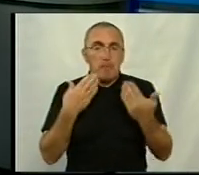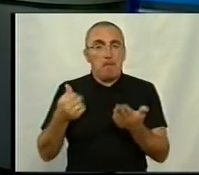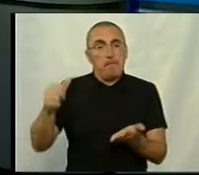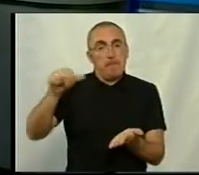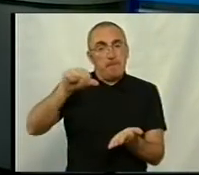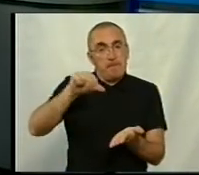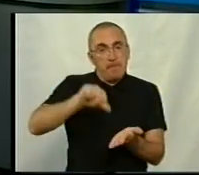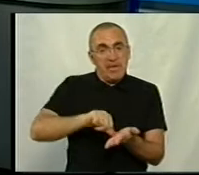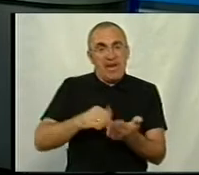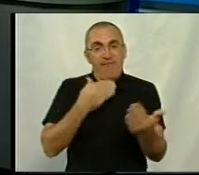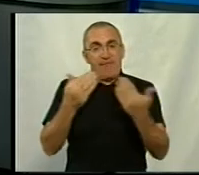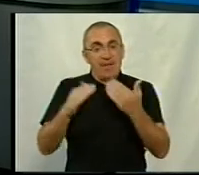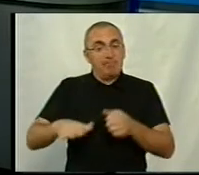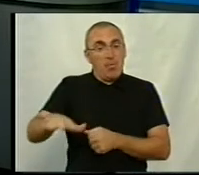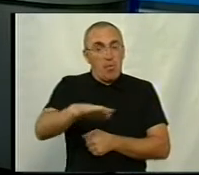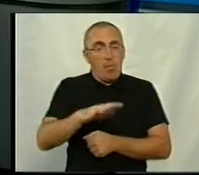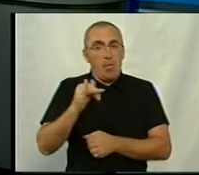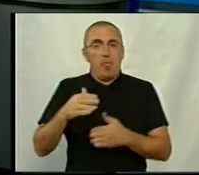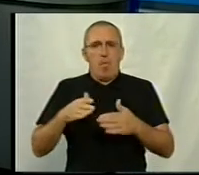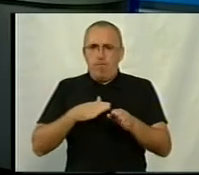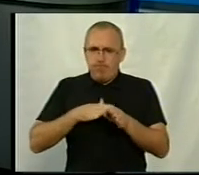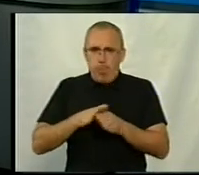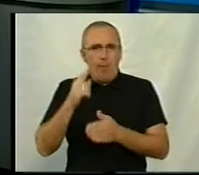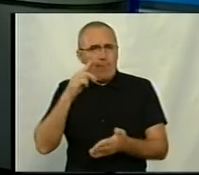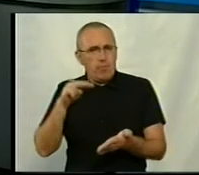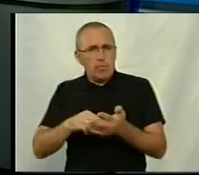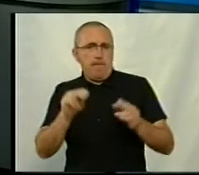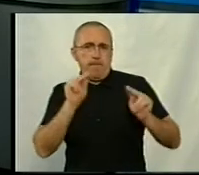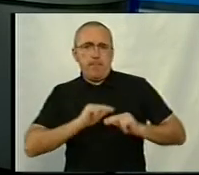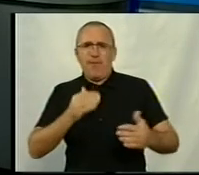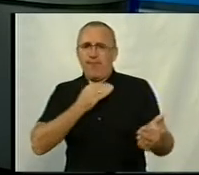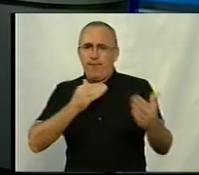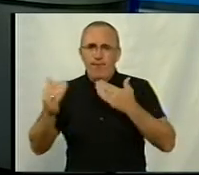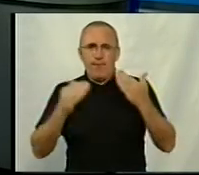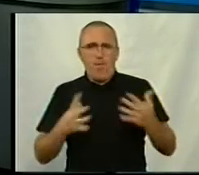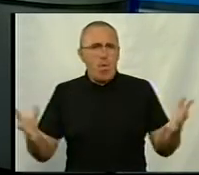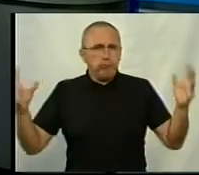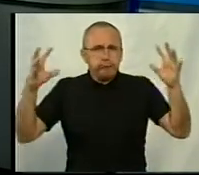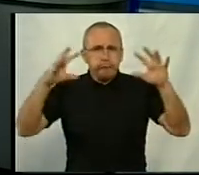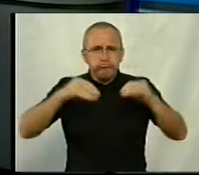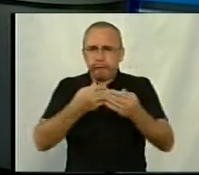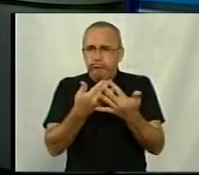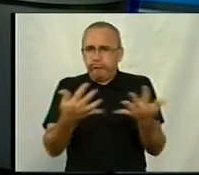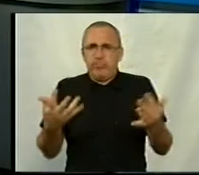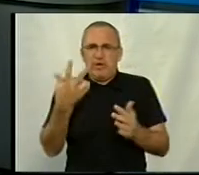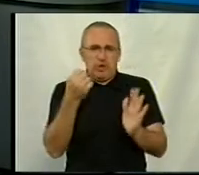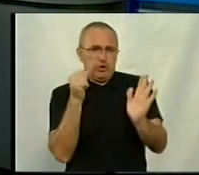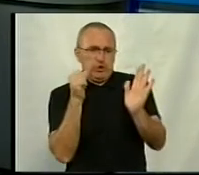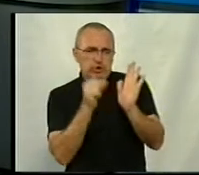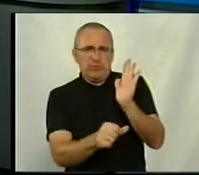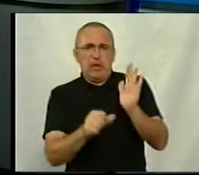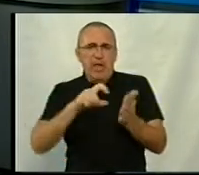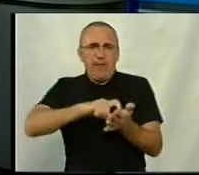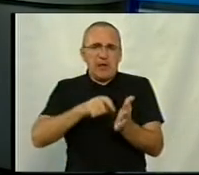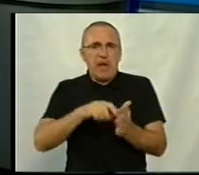виставковій площі, а вже як проповноцінний працюючий виставковий комплекс, який налічує 360 тисяч